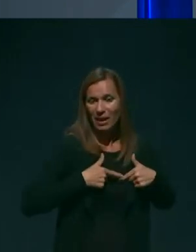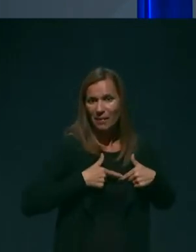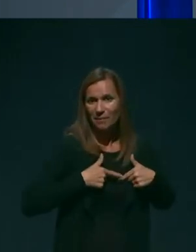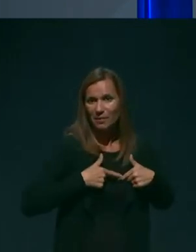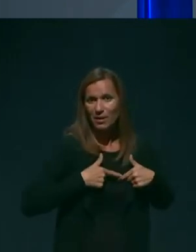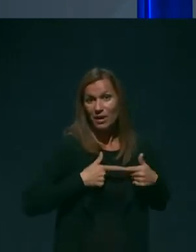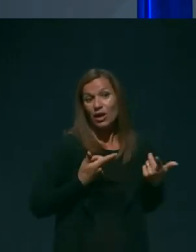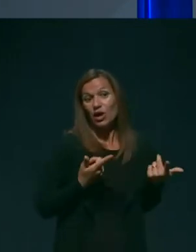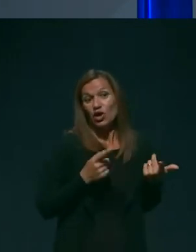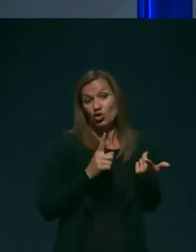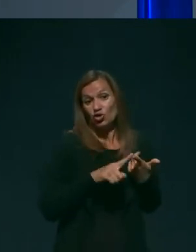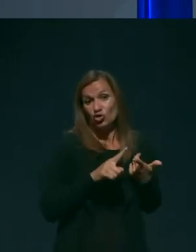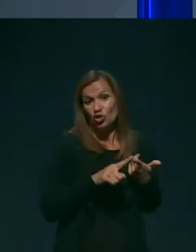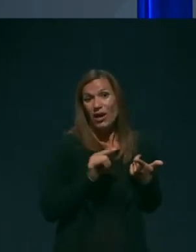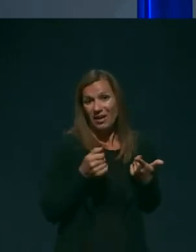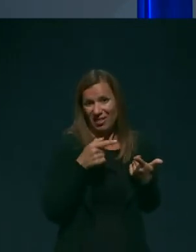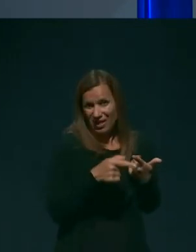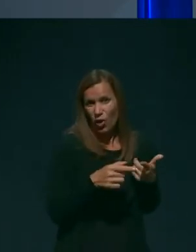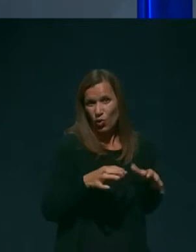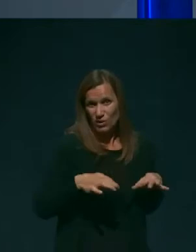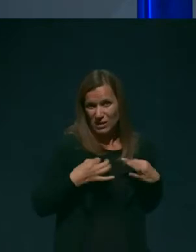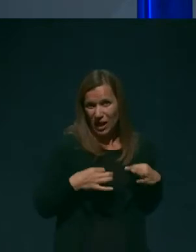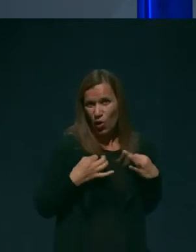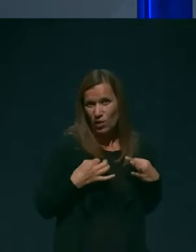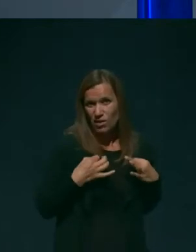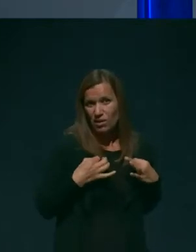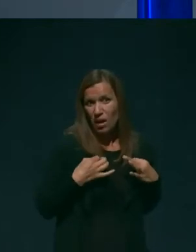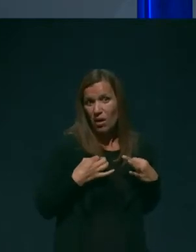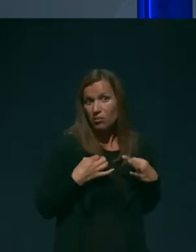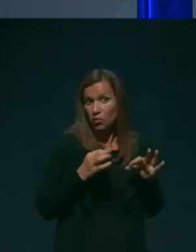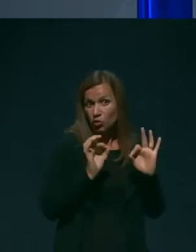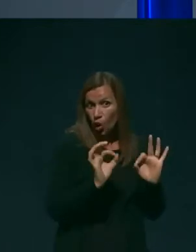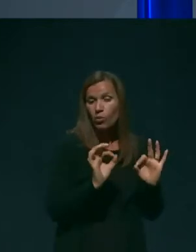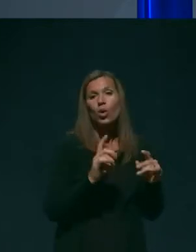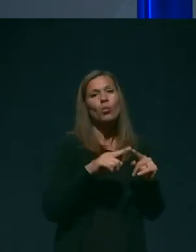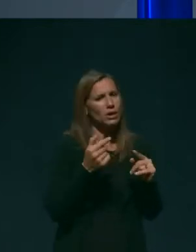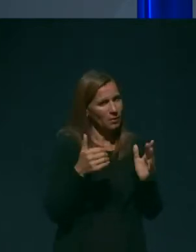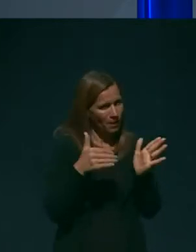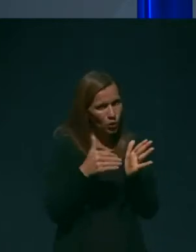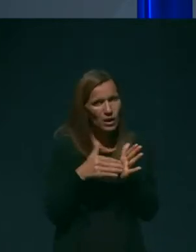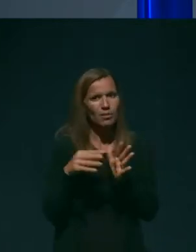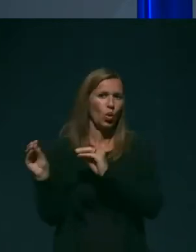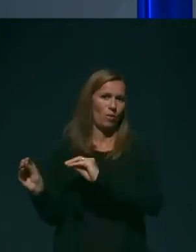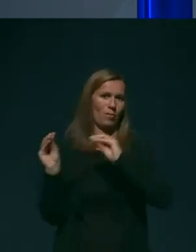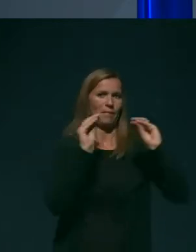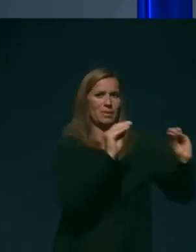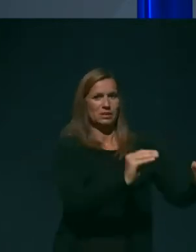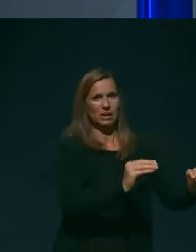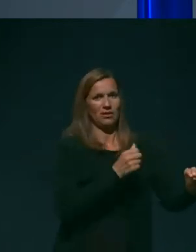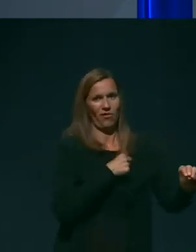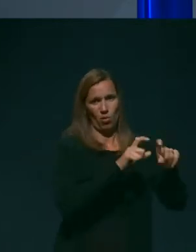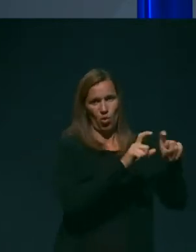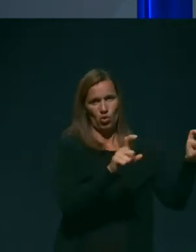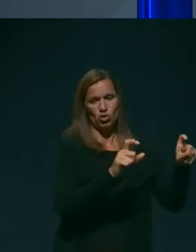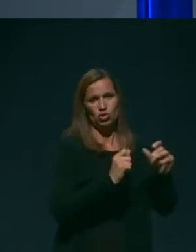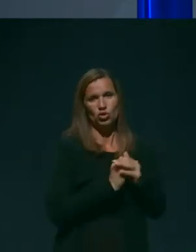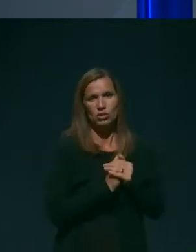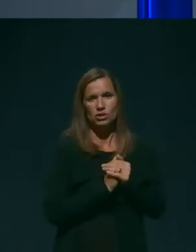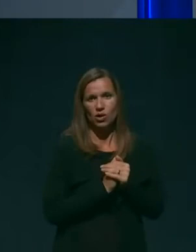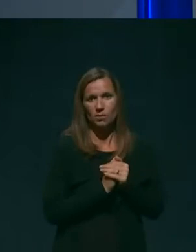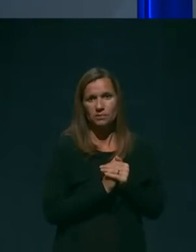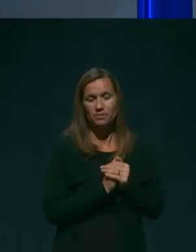bi bilo tako zdravljenje indicirano, je vsakor vsekakor potrebna premestito v bolnišnico. Ob tej